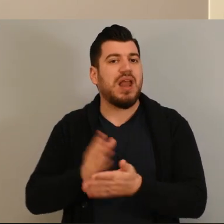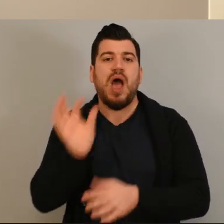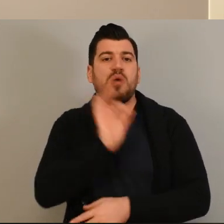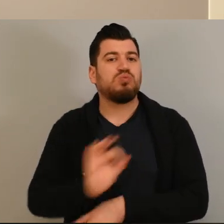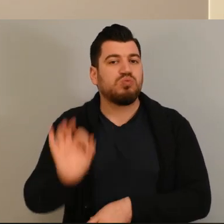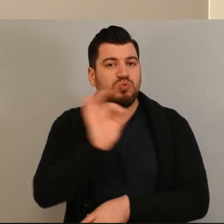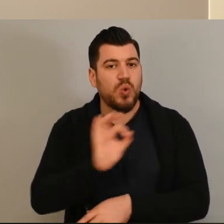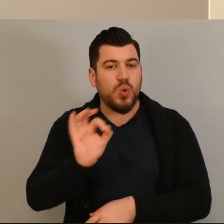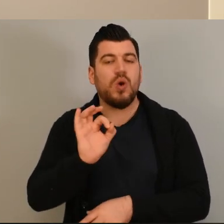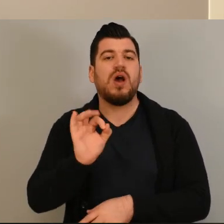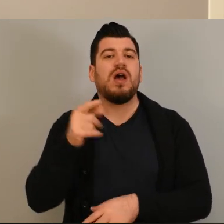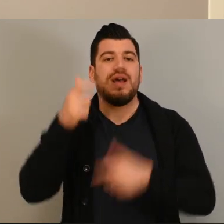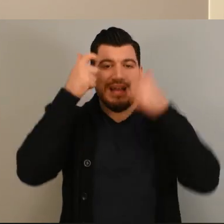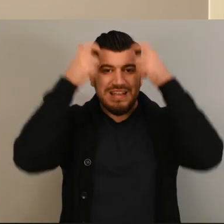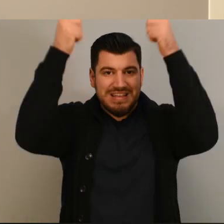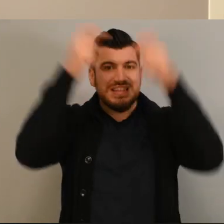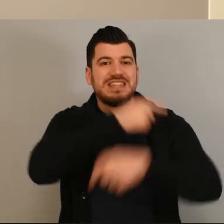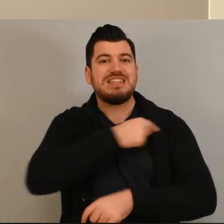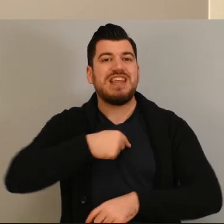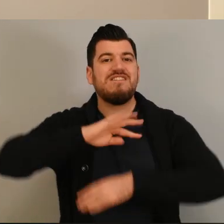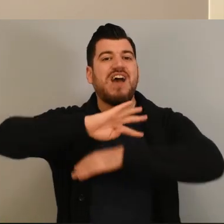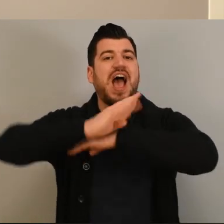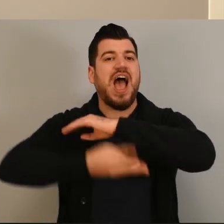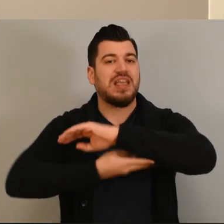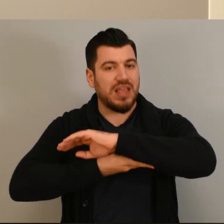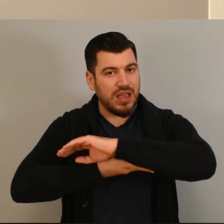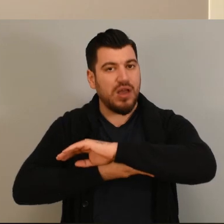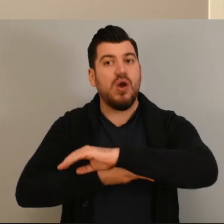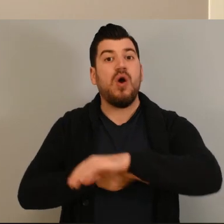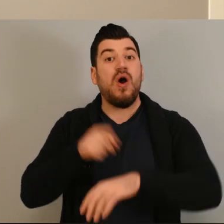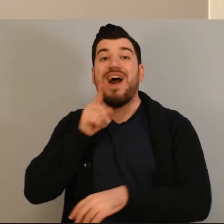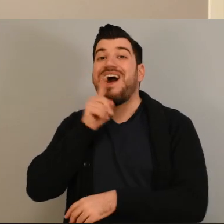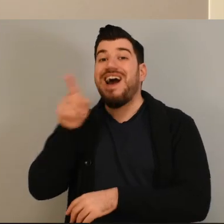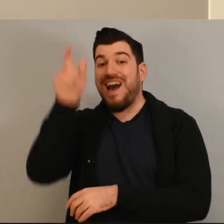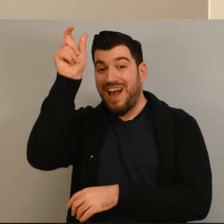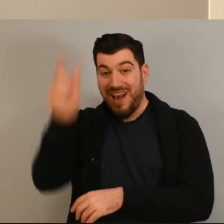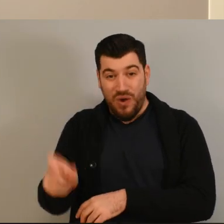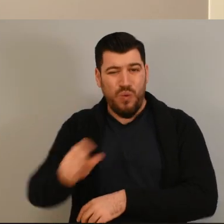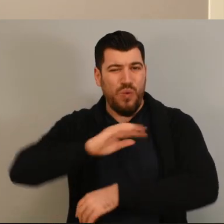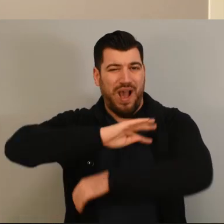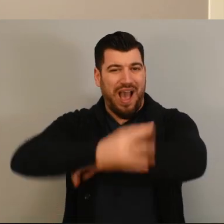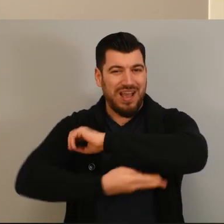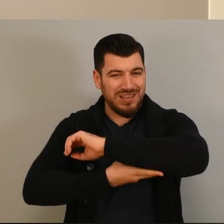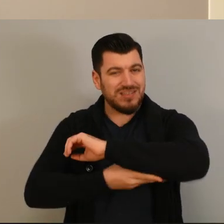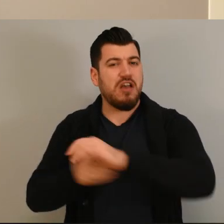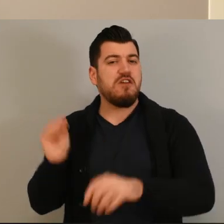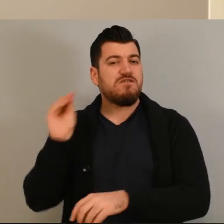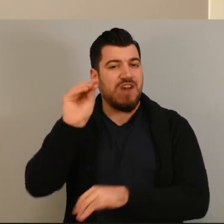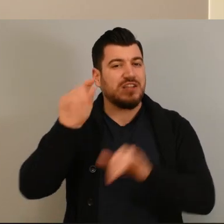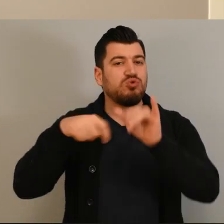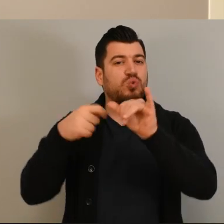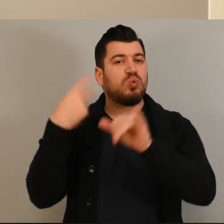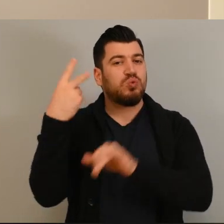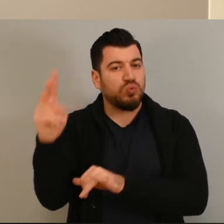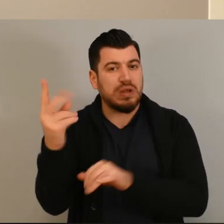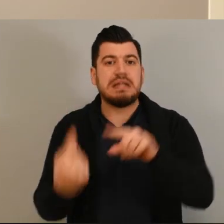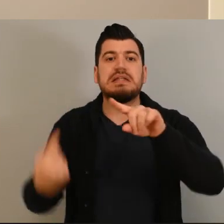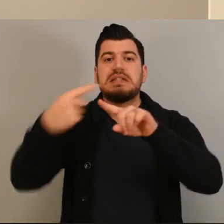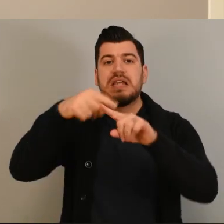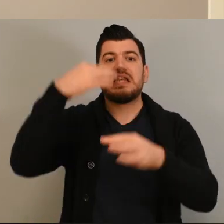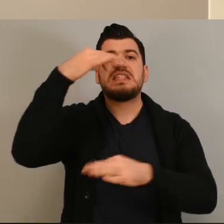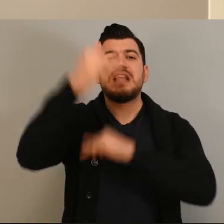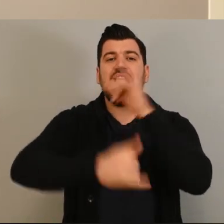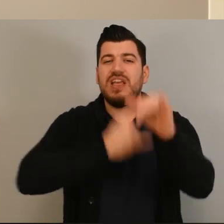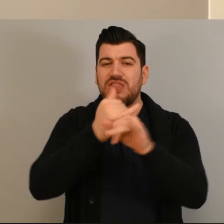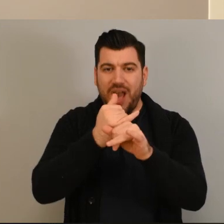του σεφ κυρίου Άκη Πετριτζίκη, ο οποίος σεφ αναρτά στο κανάλι του στο YouTube αλλά και στη σελίδα της